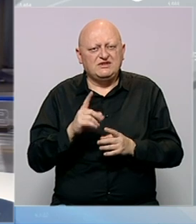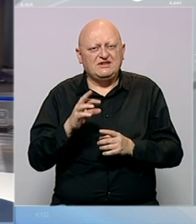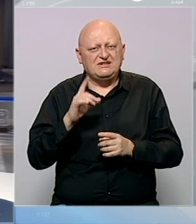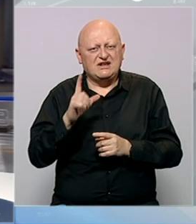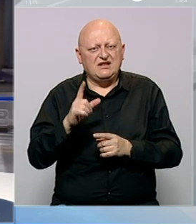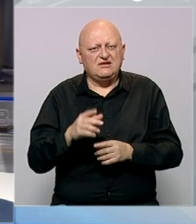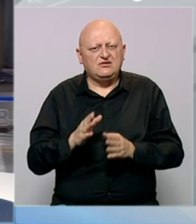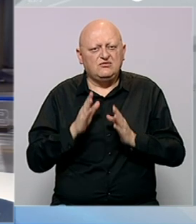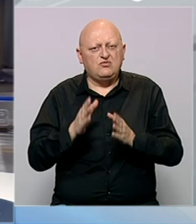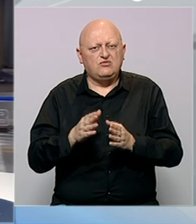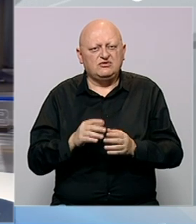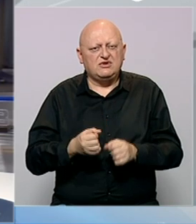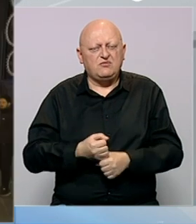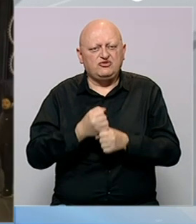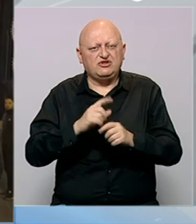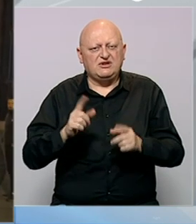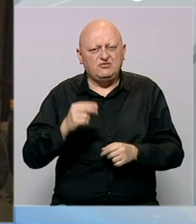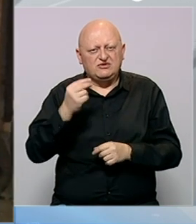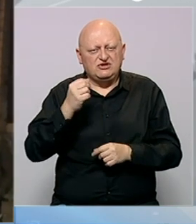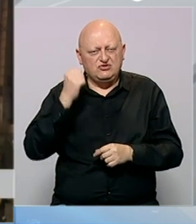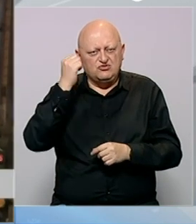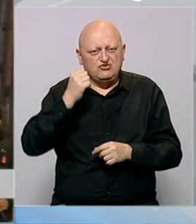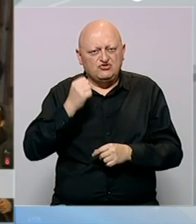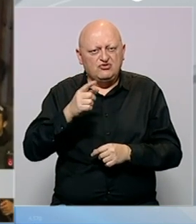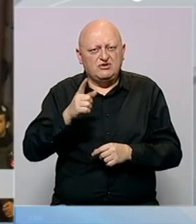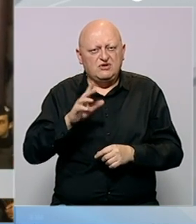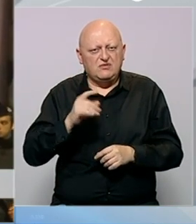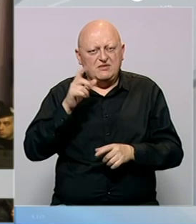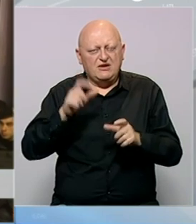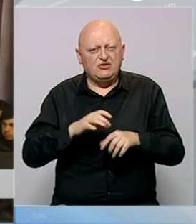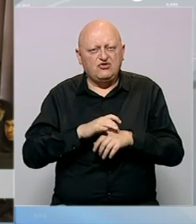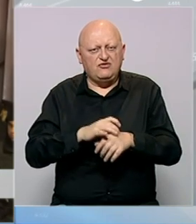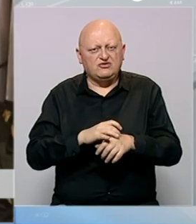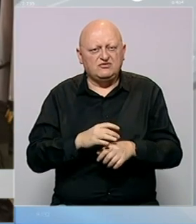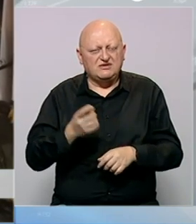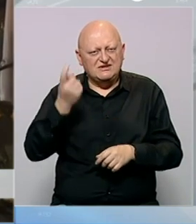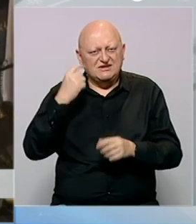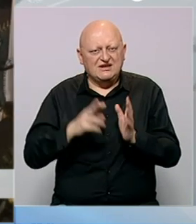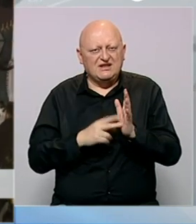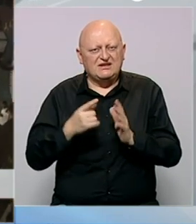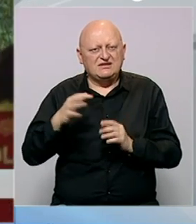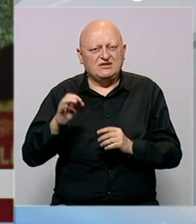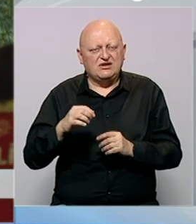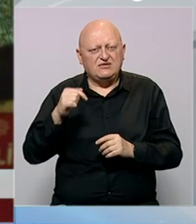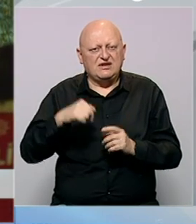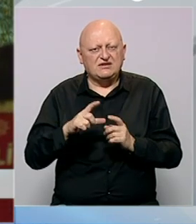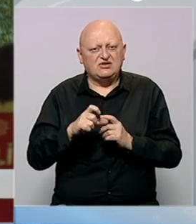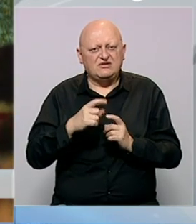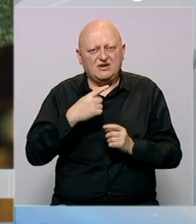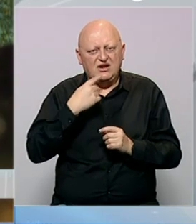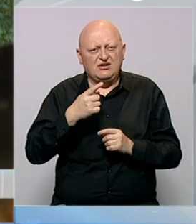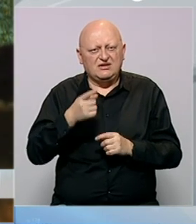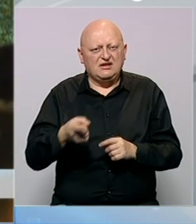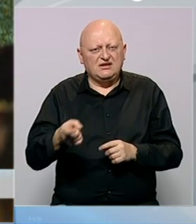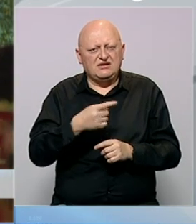ulici Istiklal i uputili poruke podrške Republici Turskoj i njenom narodu i rukovodstvu. Generalni sekretar NATOa Jens